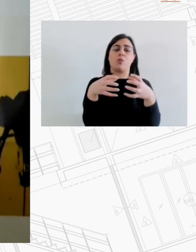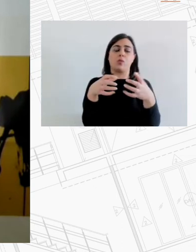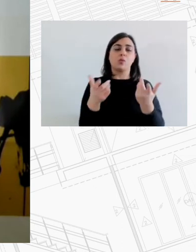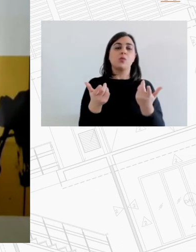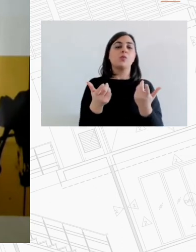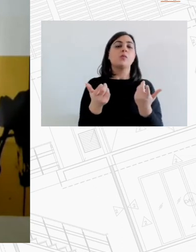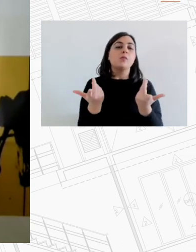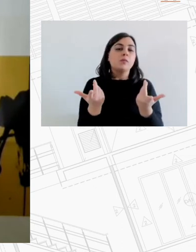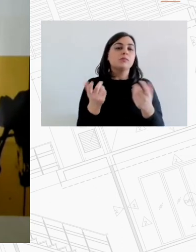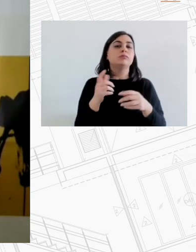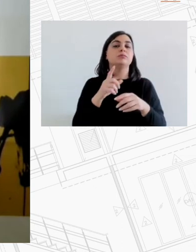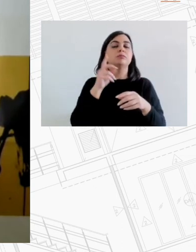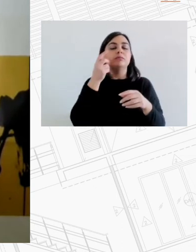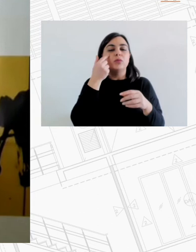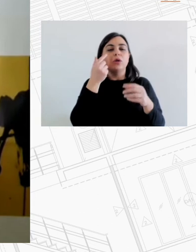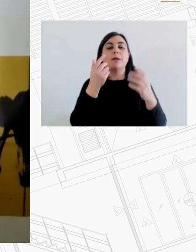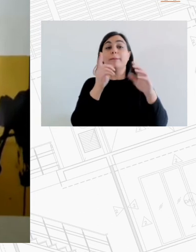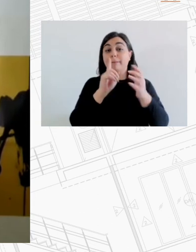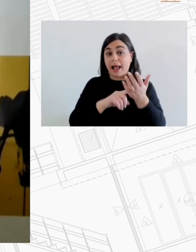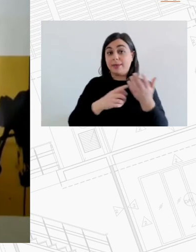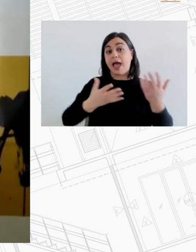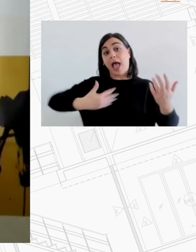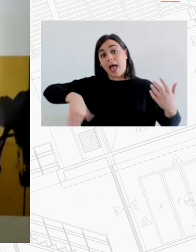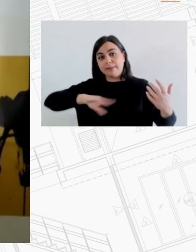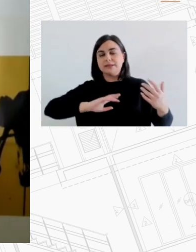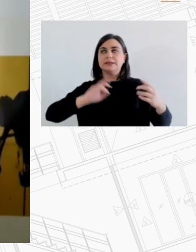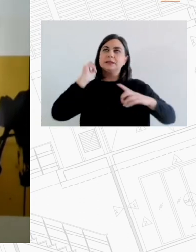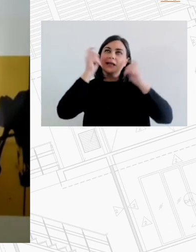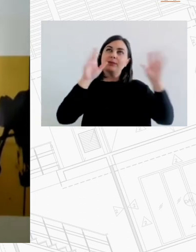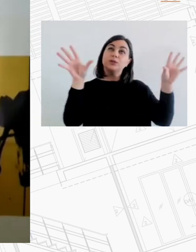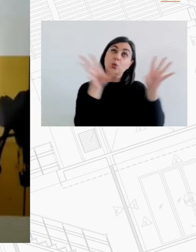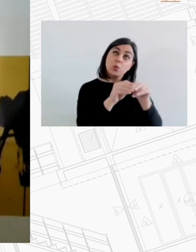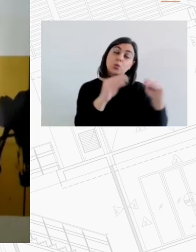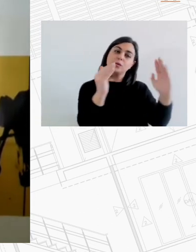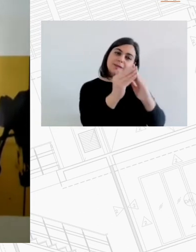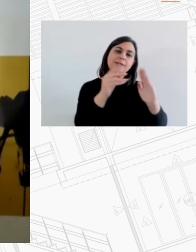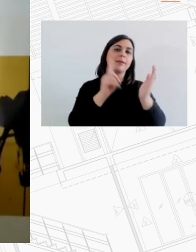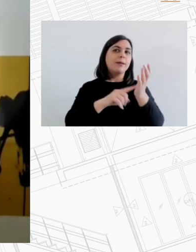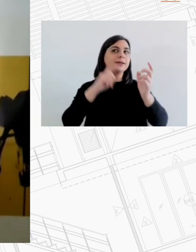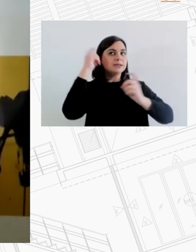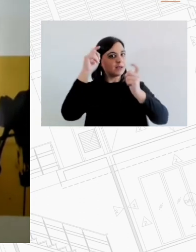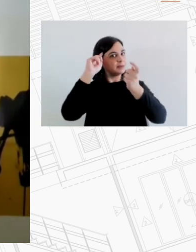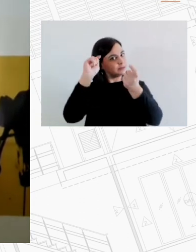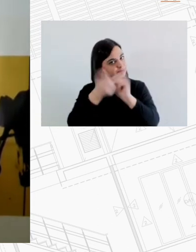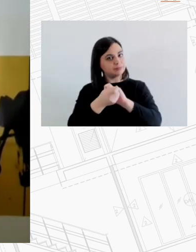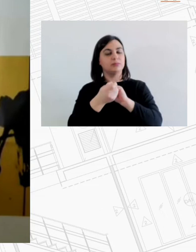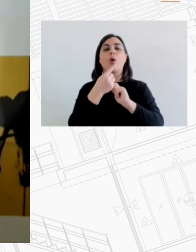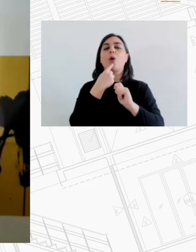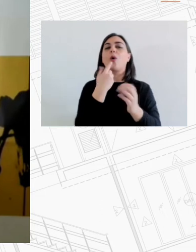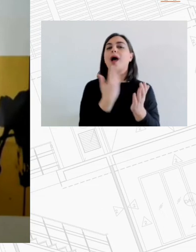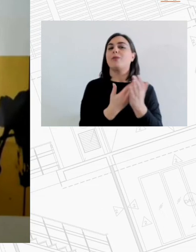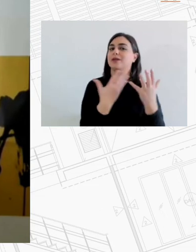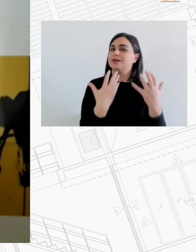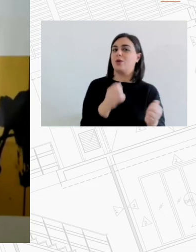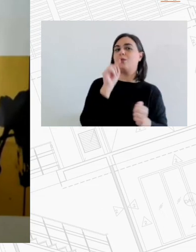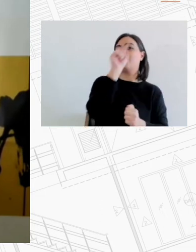στέγας για να συνδέσω και να κλείσω έτσι με την ερώτηση για το Βερολίνο αυτό ακριβώς σημαίνει στο Βερολίνο μία